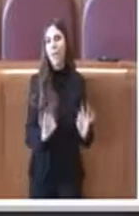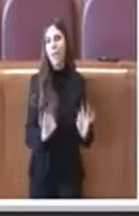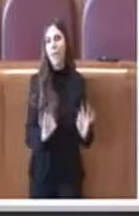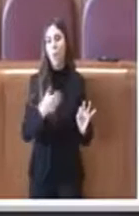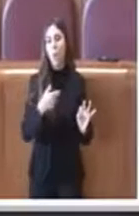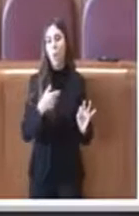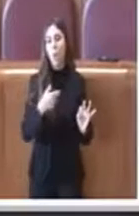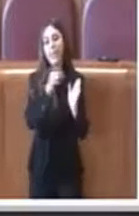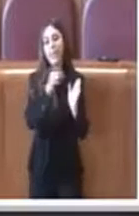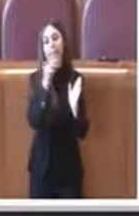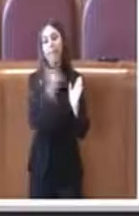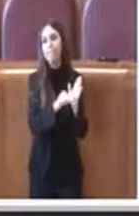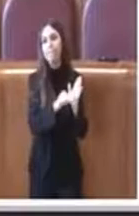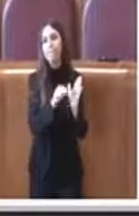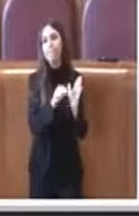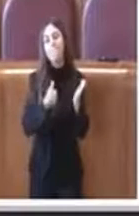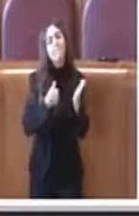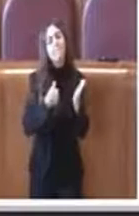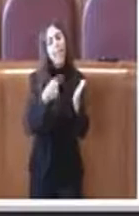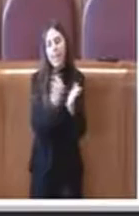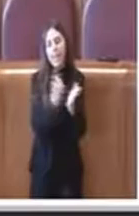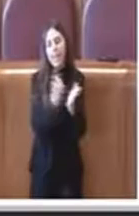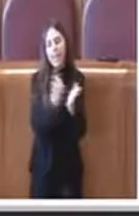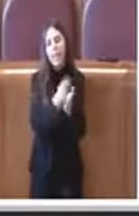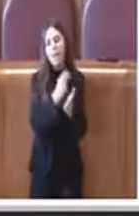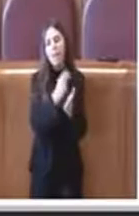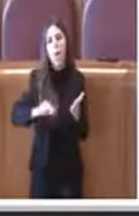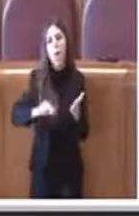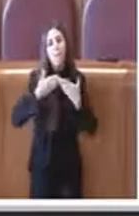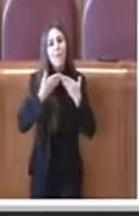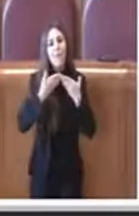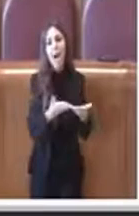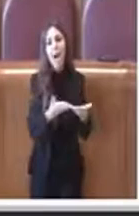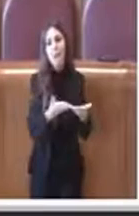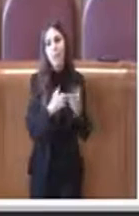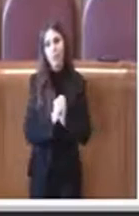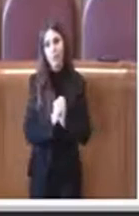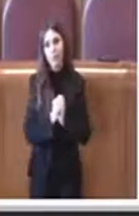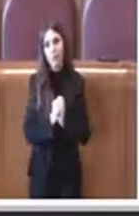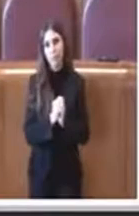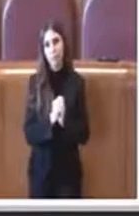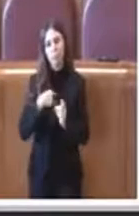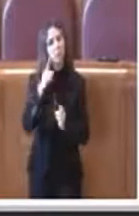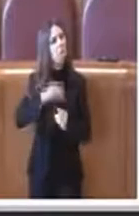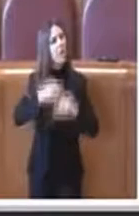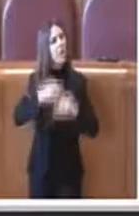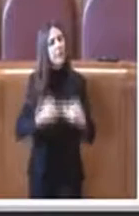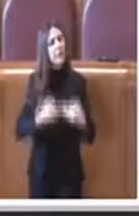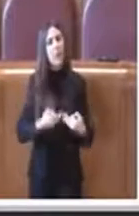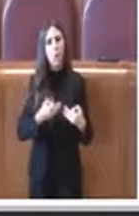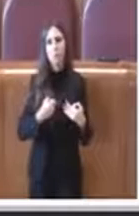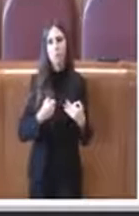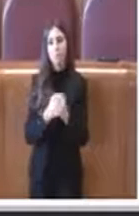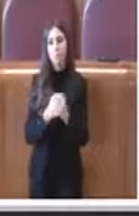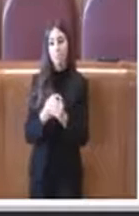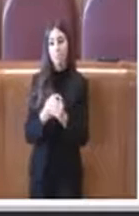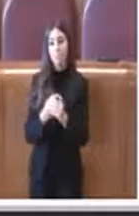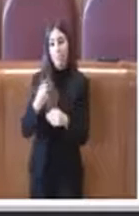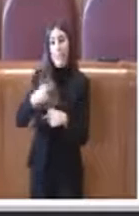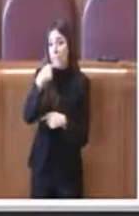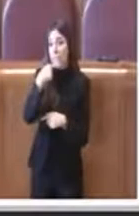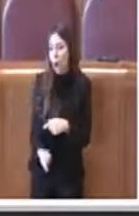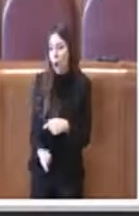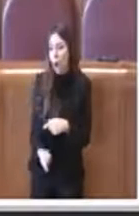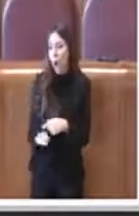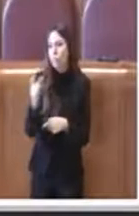delibera debba essere votata favorevolmente io le dico che in